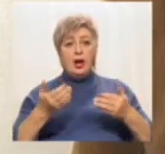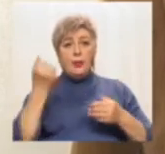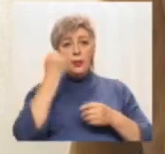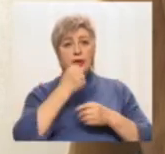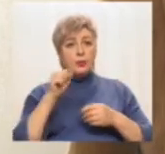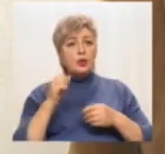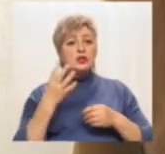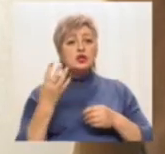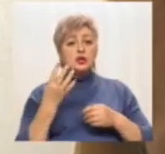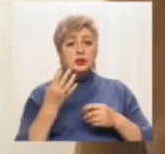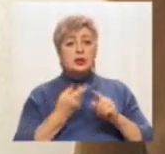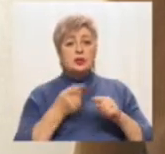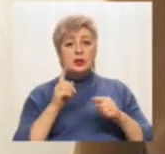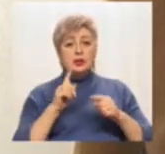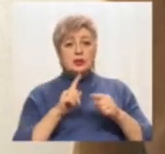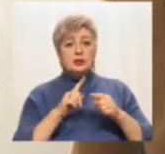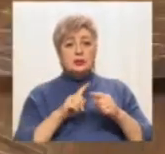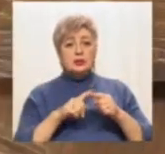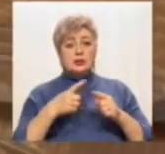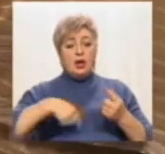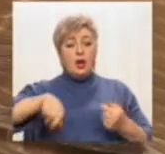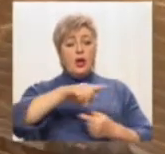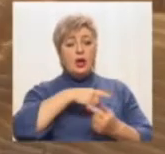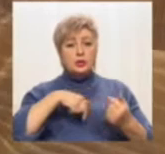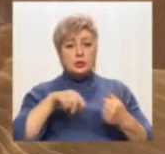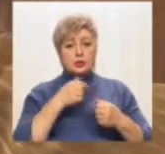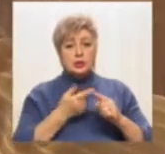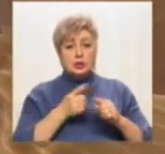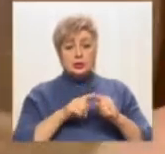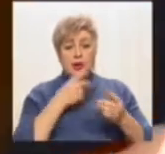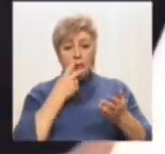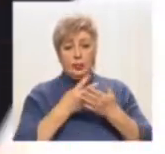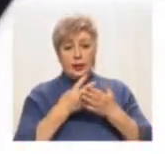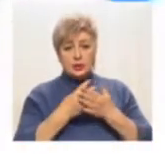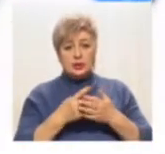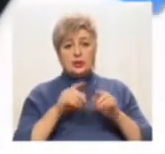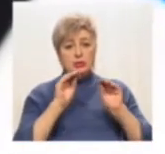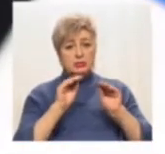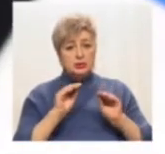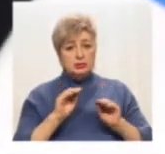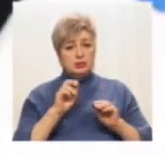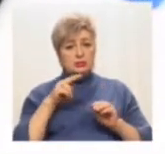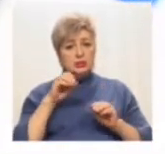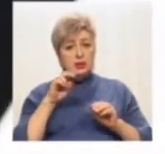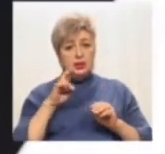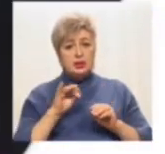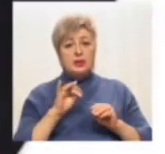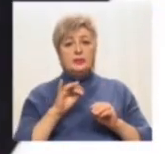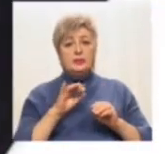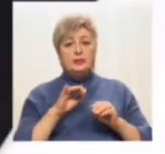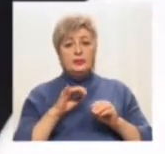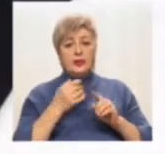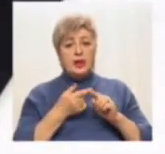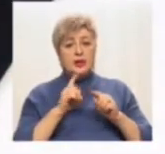це район перемоги, район кільця. Тут ви якраз можете бачити ті ж самі дані, наприклад, ЕН2 діоксиду азоту,